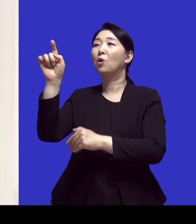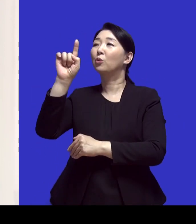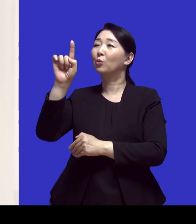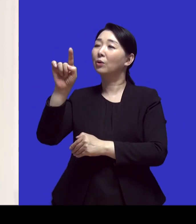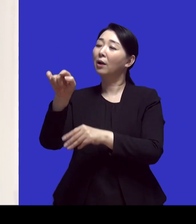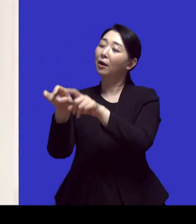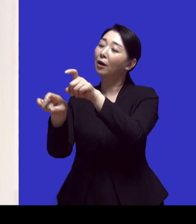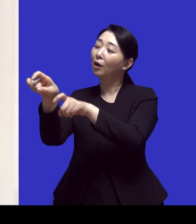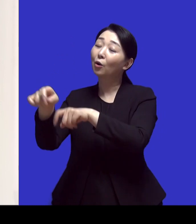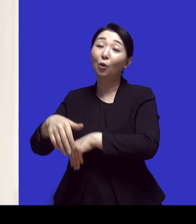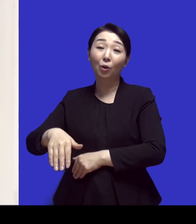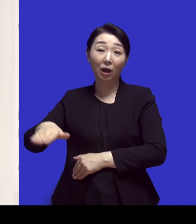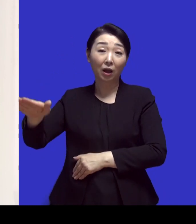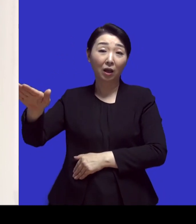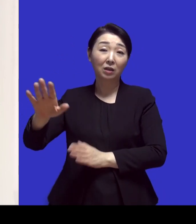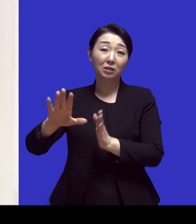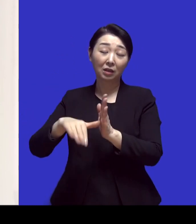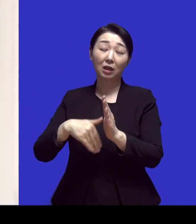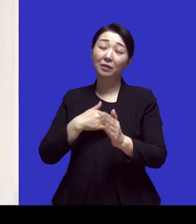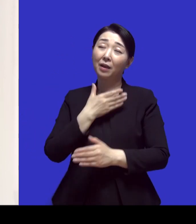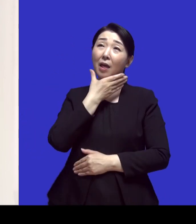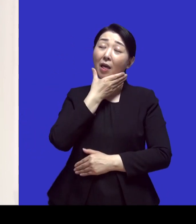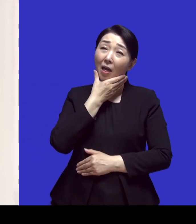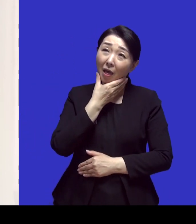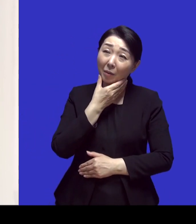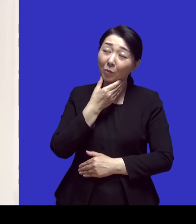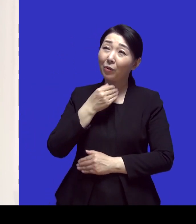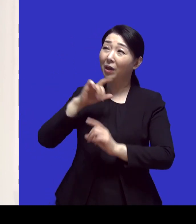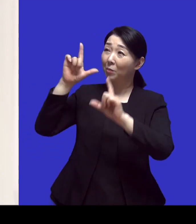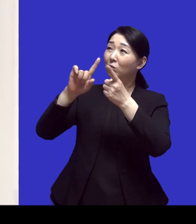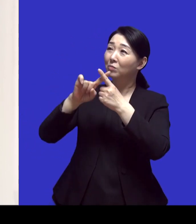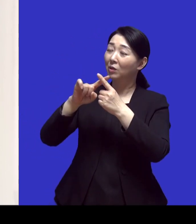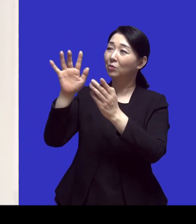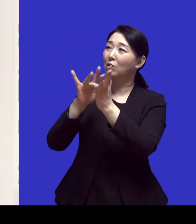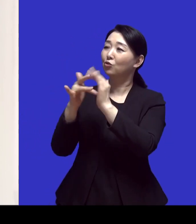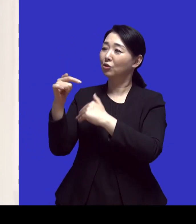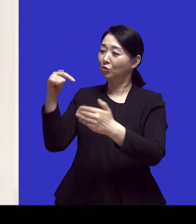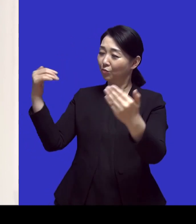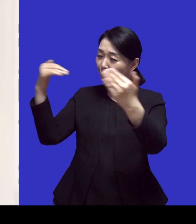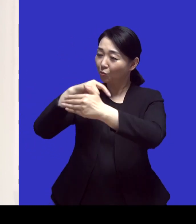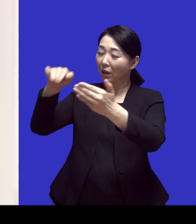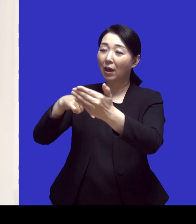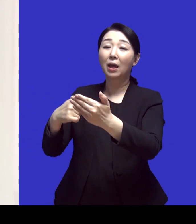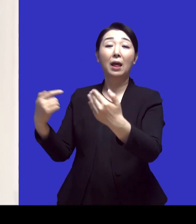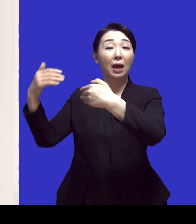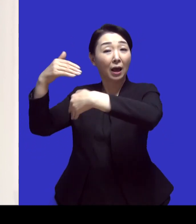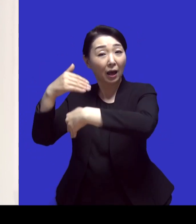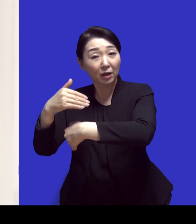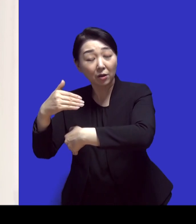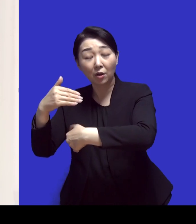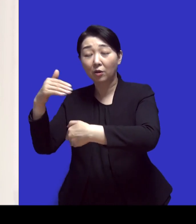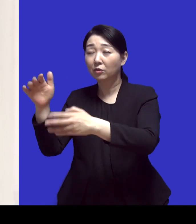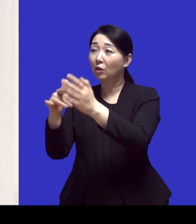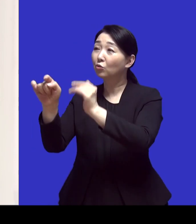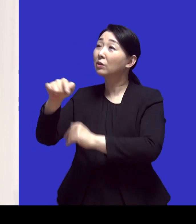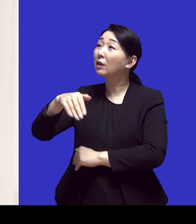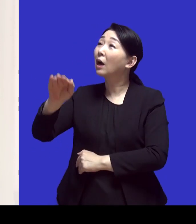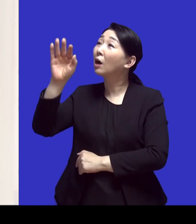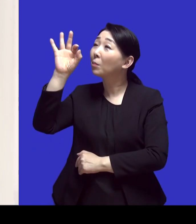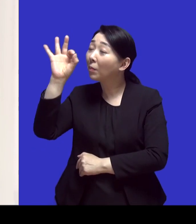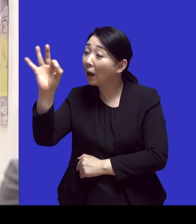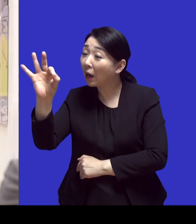걸어가시는데 자기는 너무 행복한 표정으로 예수님 품에 안겨있고 예수님 어디로 가는지 보고 싶어서 발을